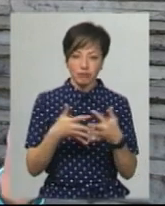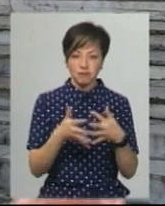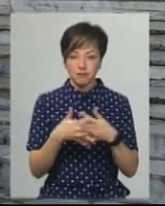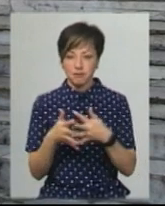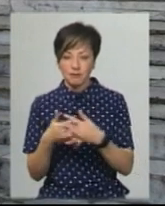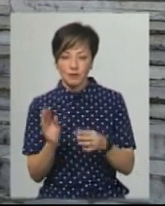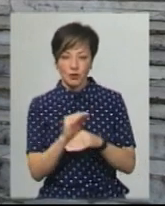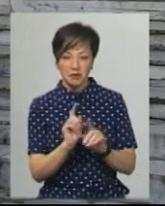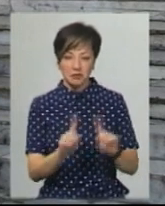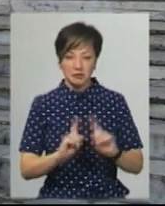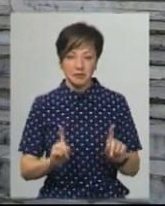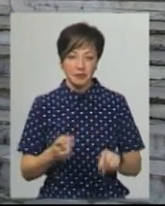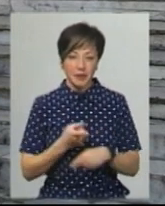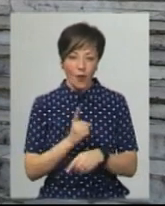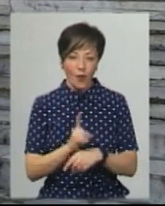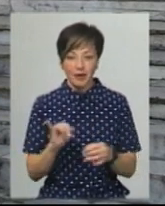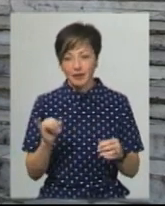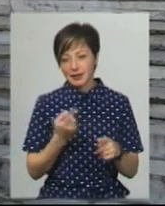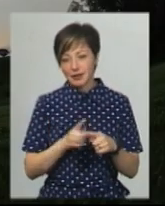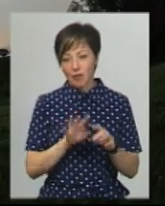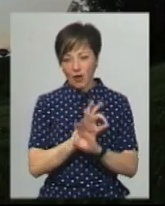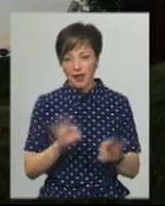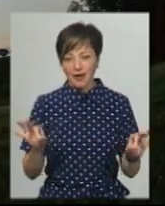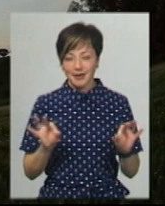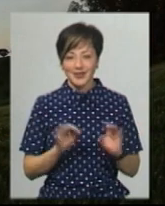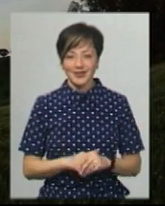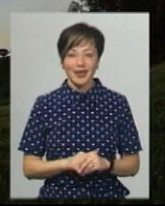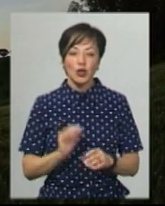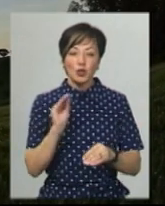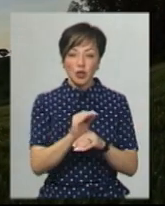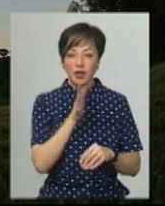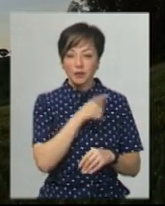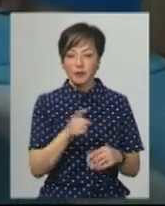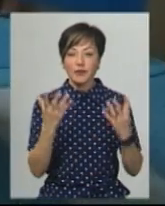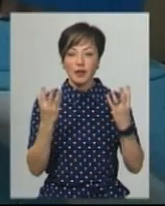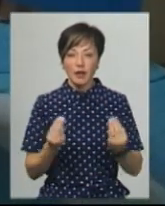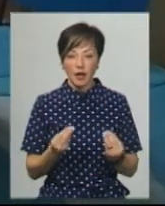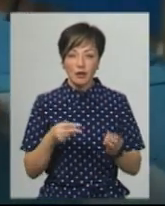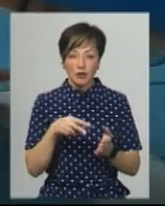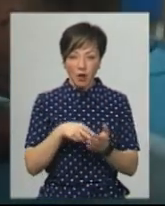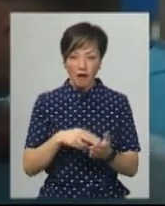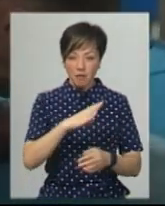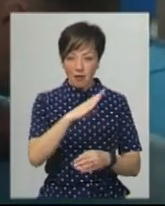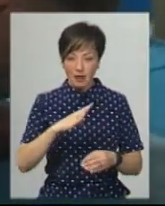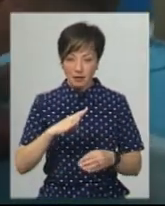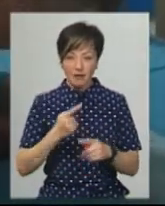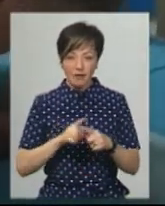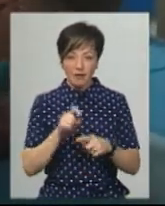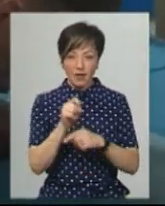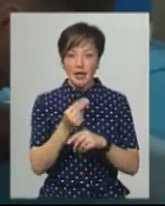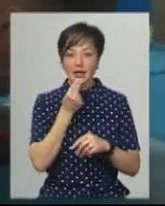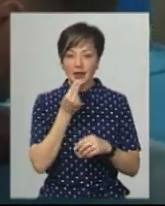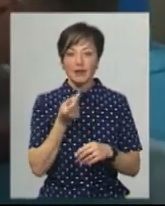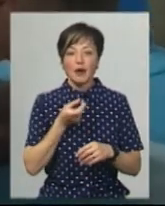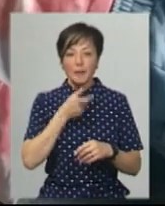додавали всіляких фішечок, приколів і тому це було класно. Хлопець додає, протягом дня він кілька разів стояв у планці та під час виконання вправ її